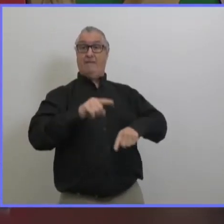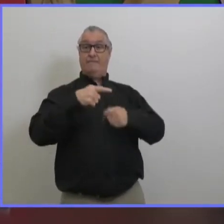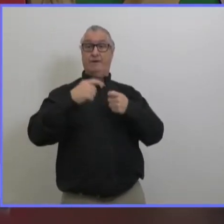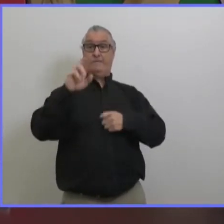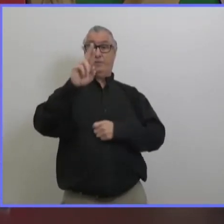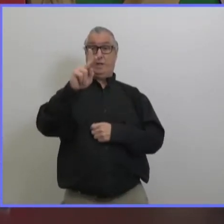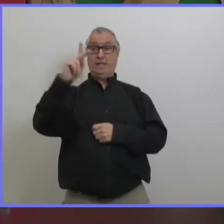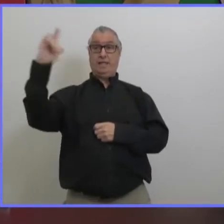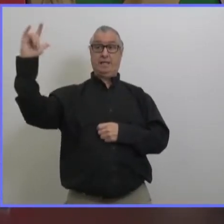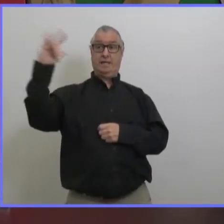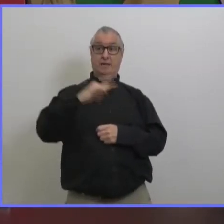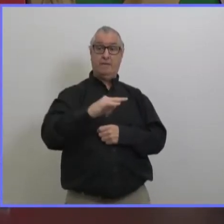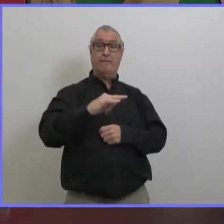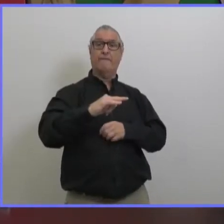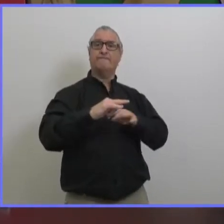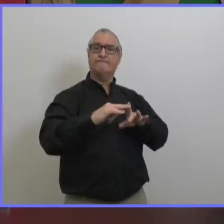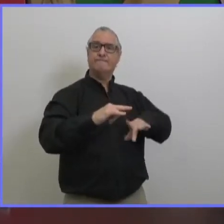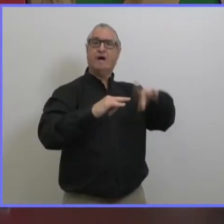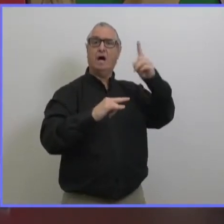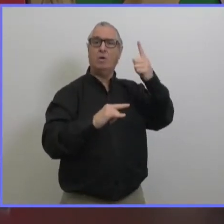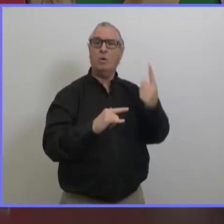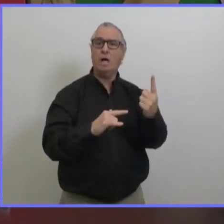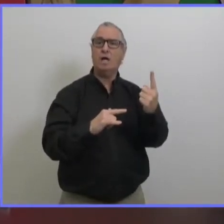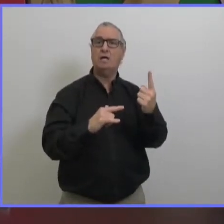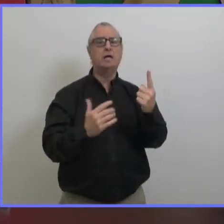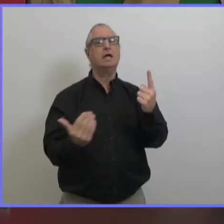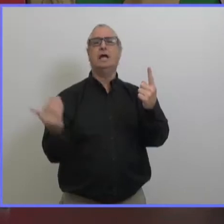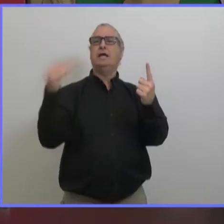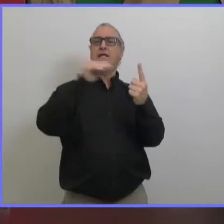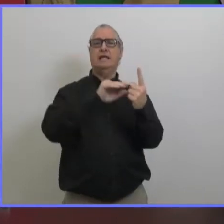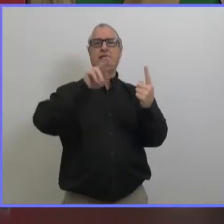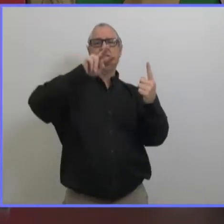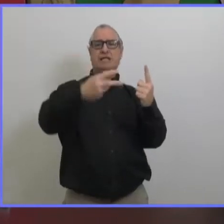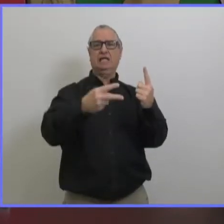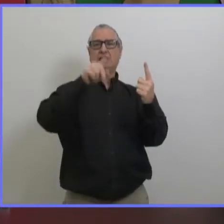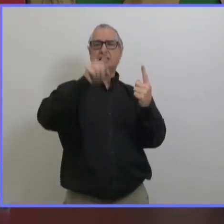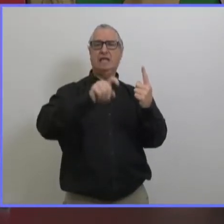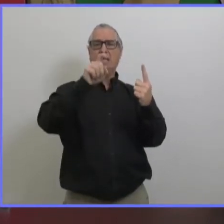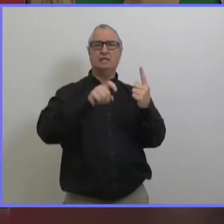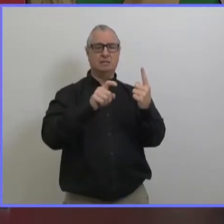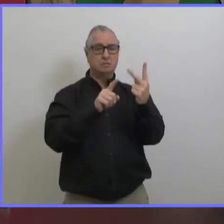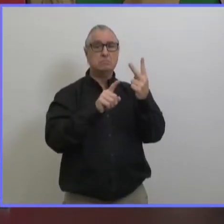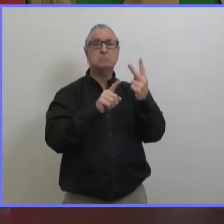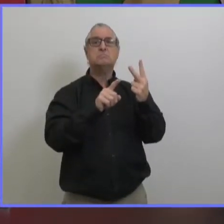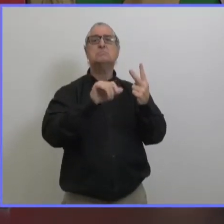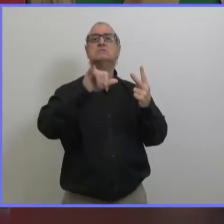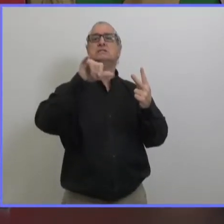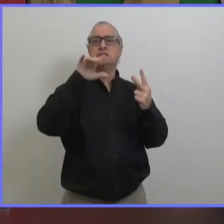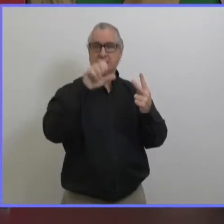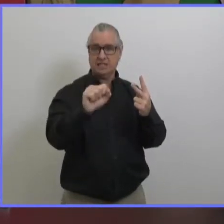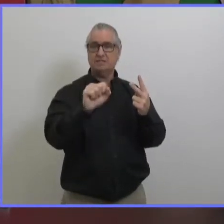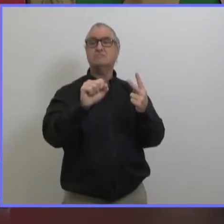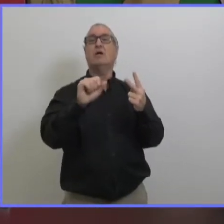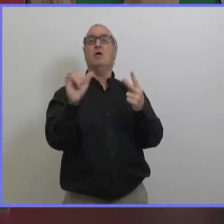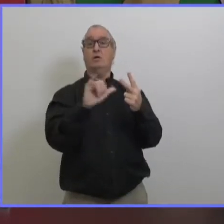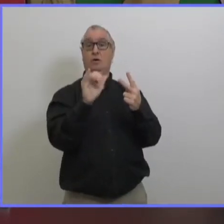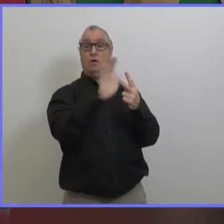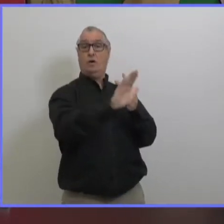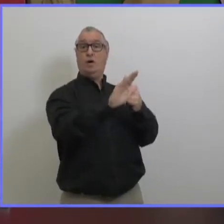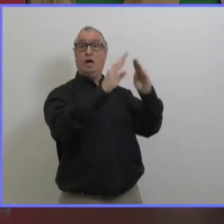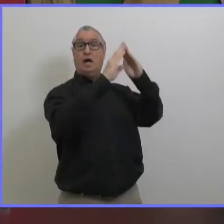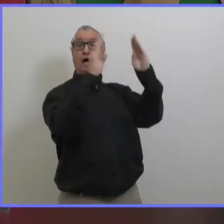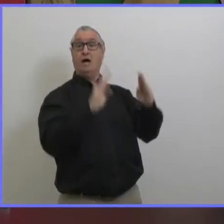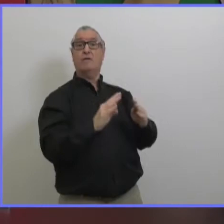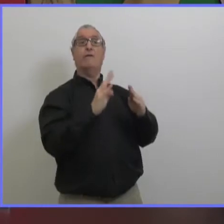on a voulu tester deux fois et donc on a testé deux fois après qu'on ait reçu une